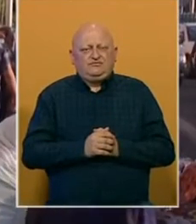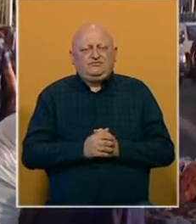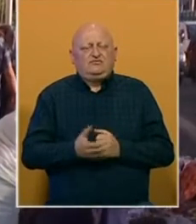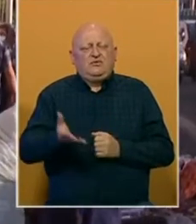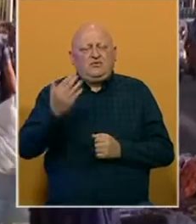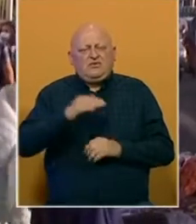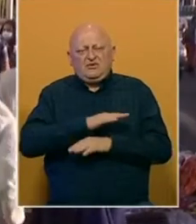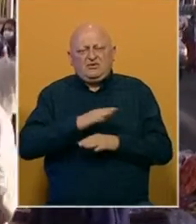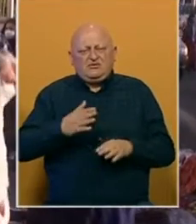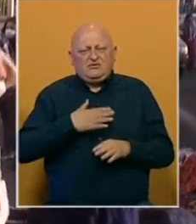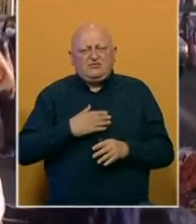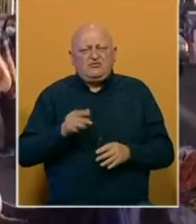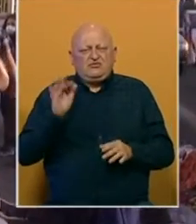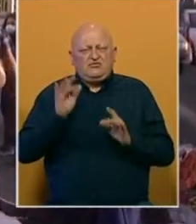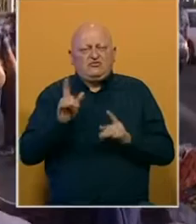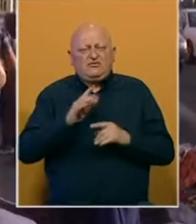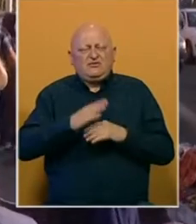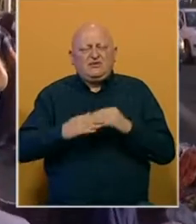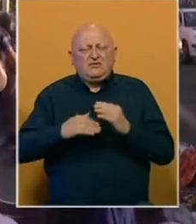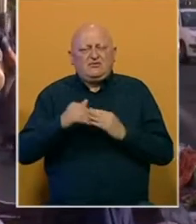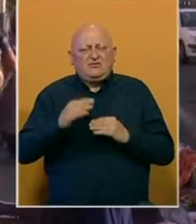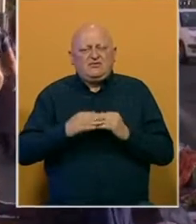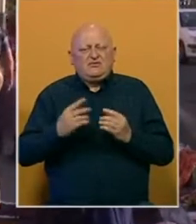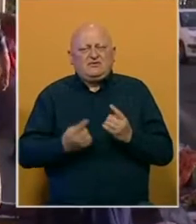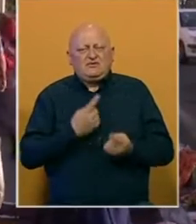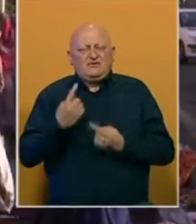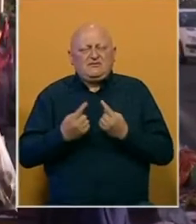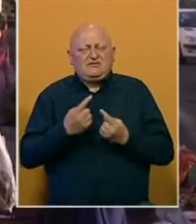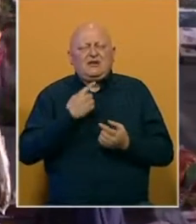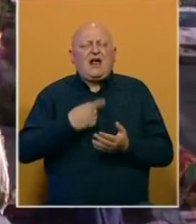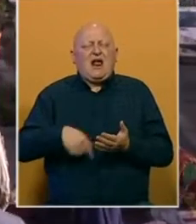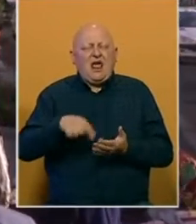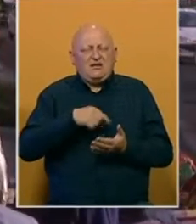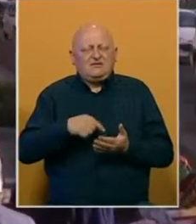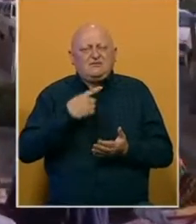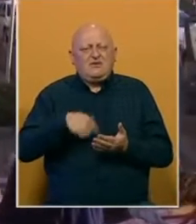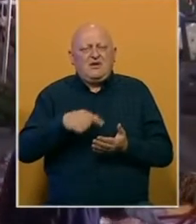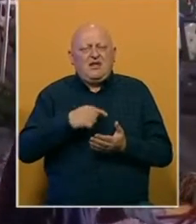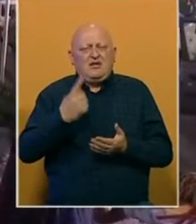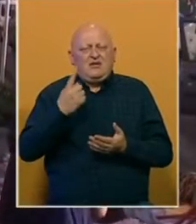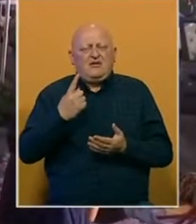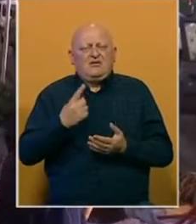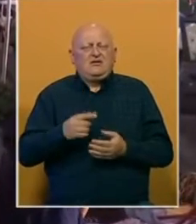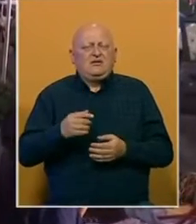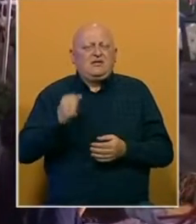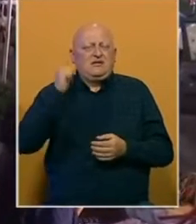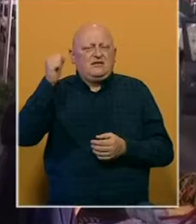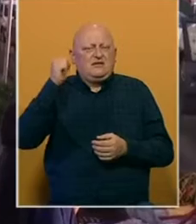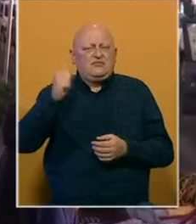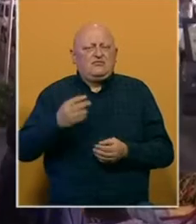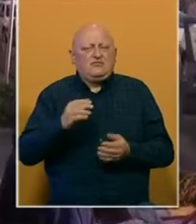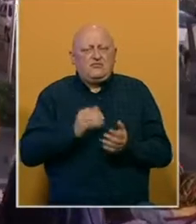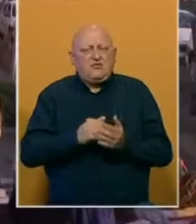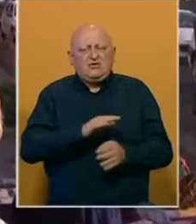Uprko se svim svojim pritužbama i nezadovoljstvu trenutnom situacijom glasao sam jer glasanje vidim kao praksu demokratije i bitnu